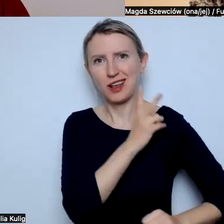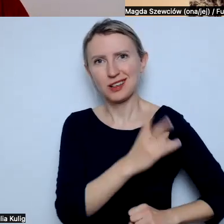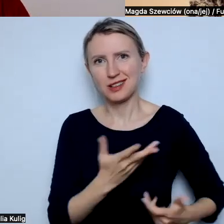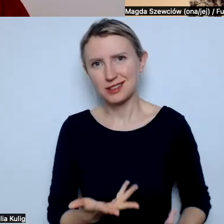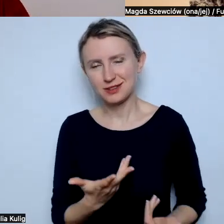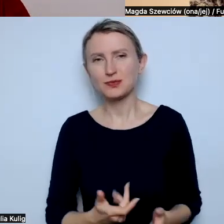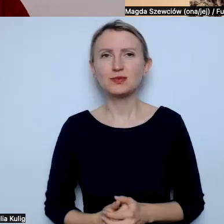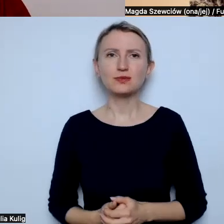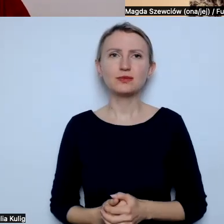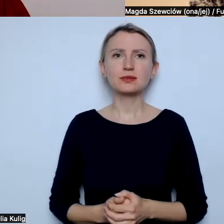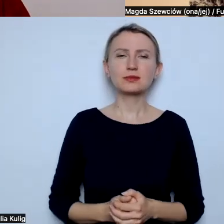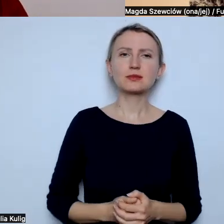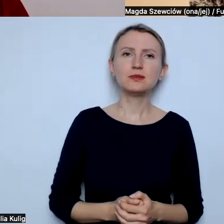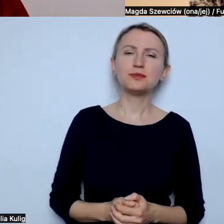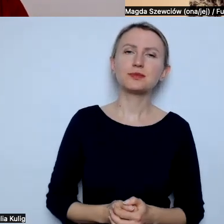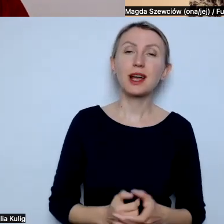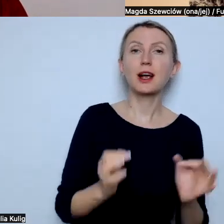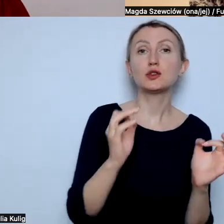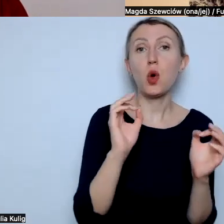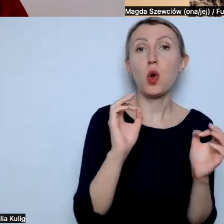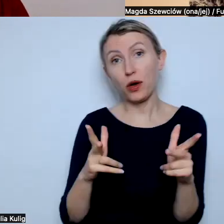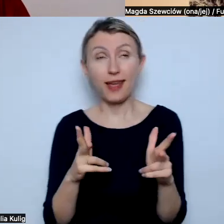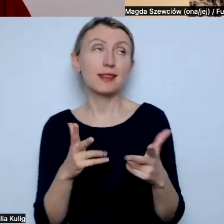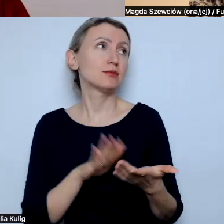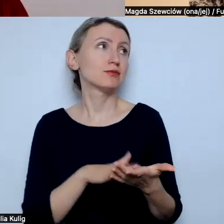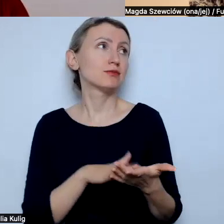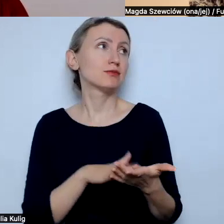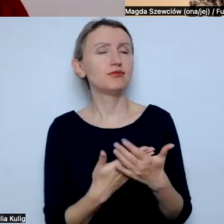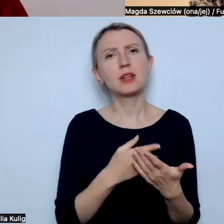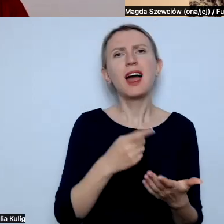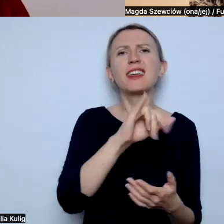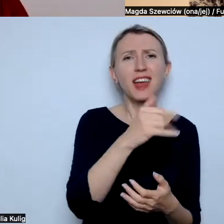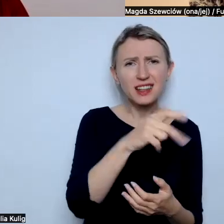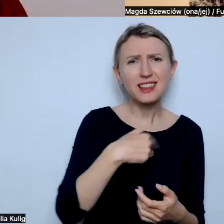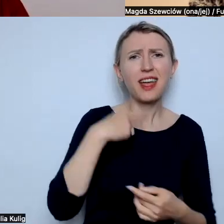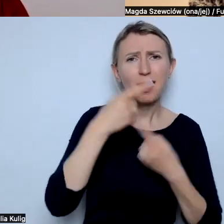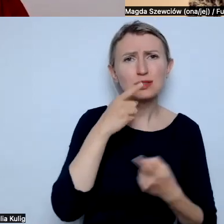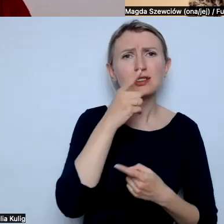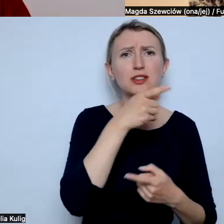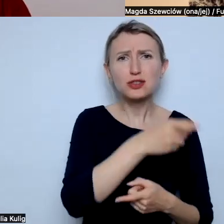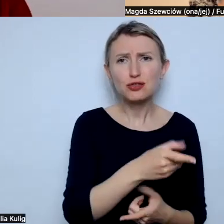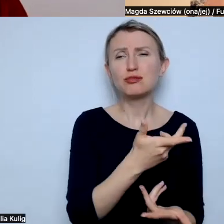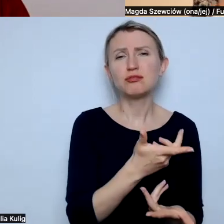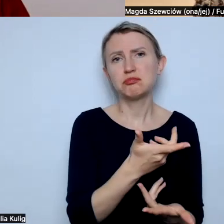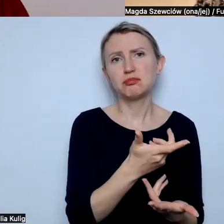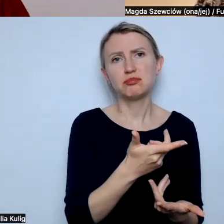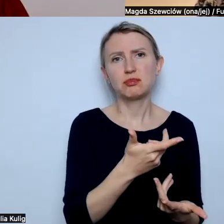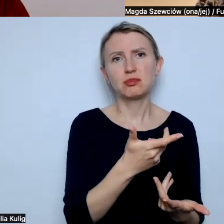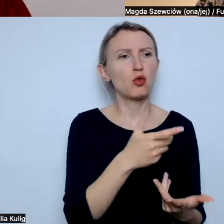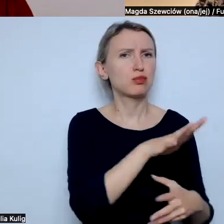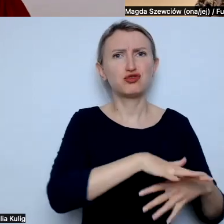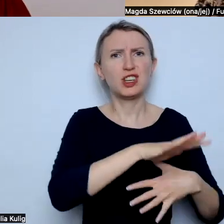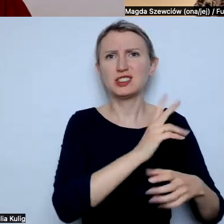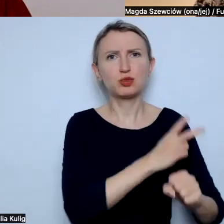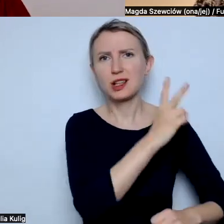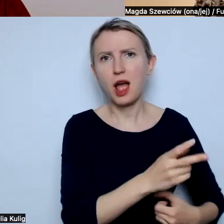że ok, może, nie wiem, hej Janina, myślę, że w tym momencie właśnie zawłaszczyłaś przestrzeń albo